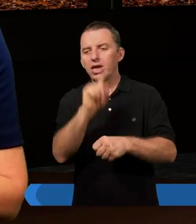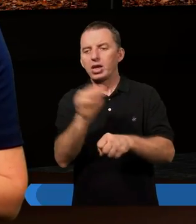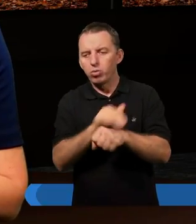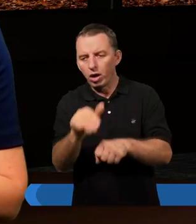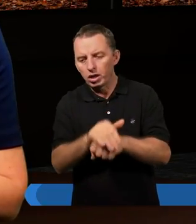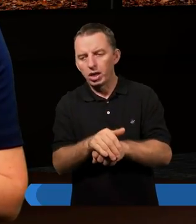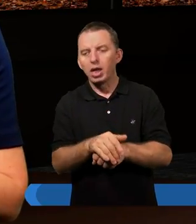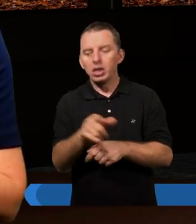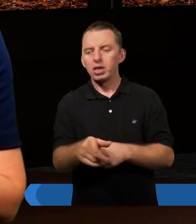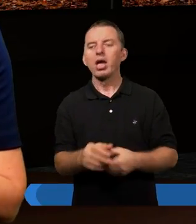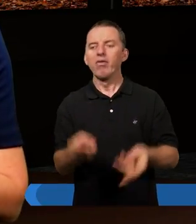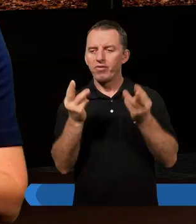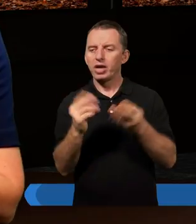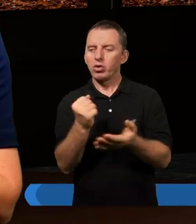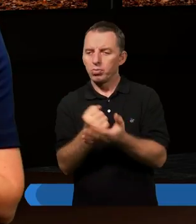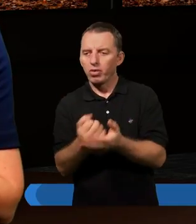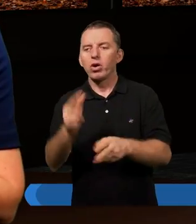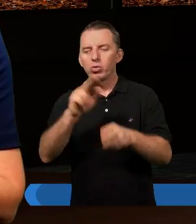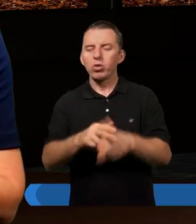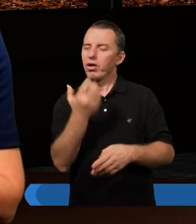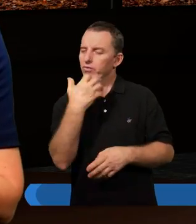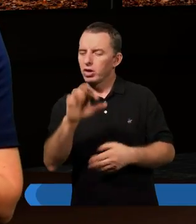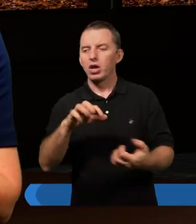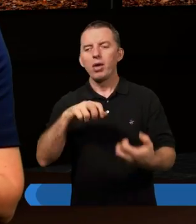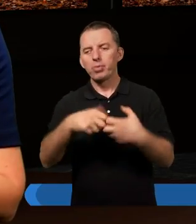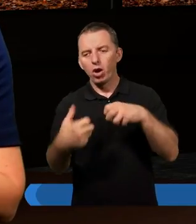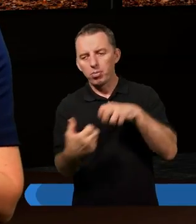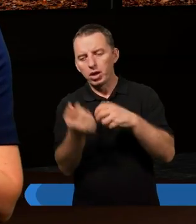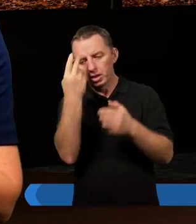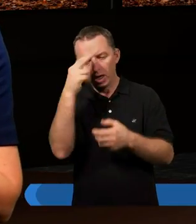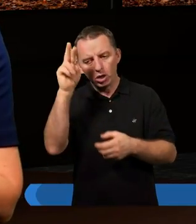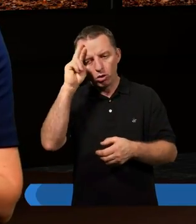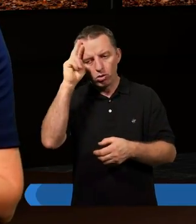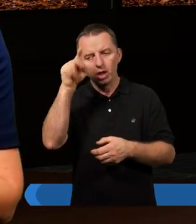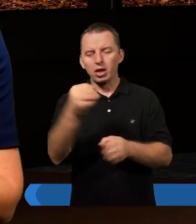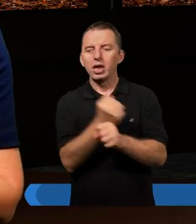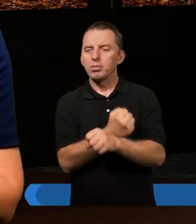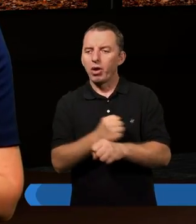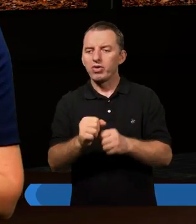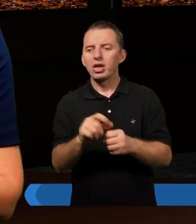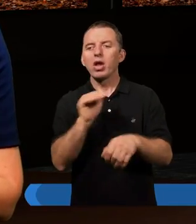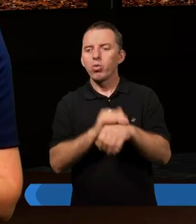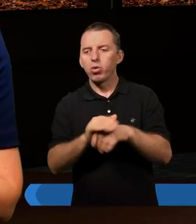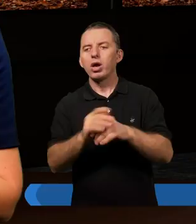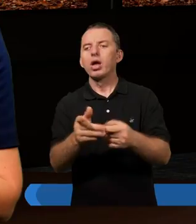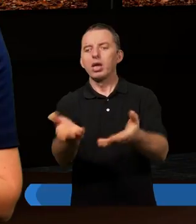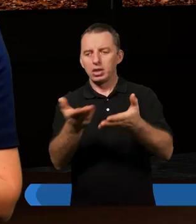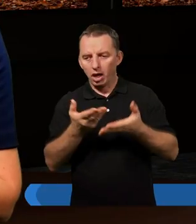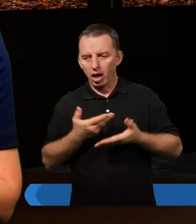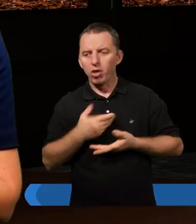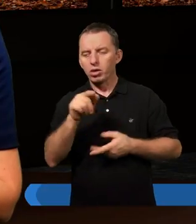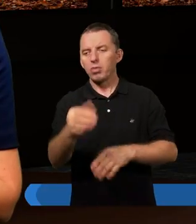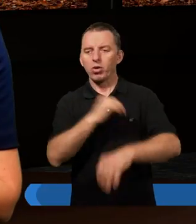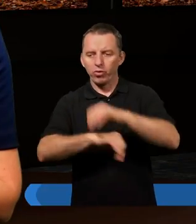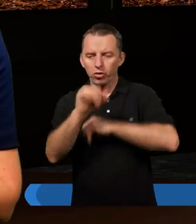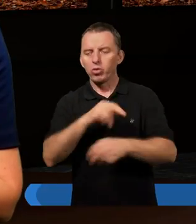Paweł, natykając się już wcześniej na te problemy, na to niezrozumienie zbawienia z łaski, bał się, że w Rzymie